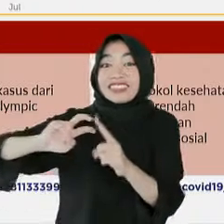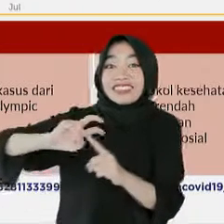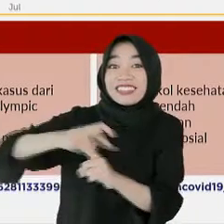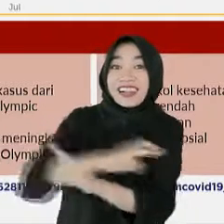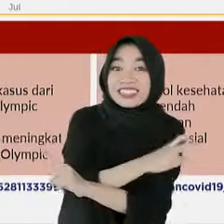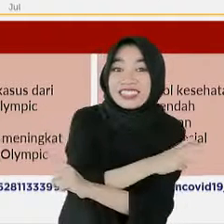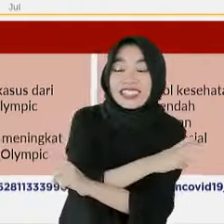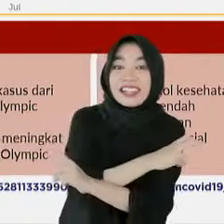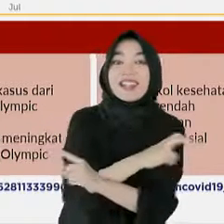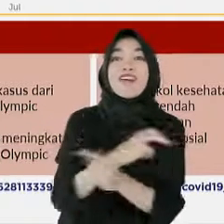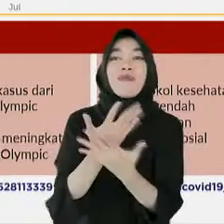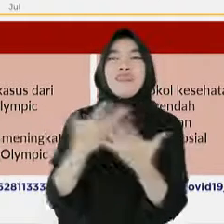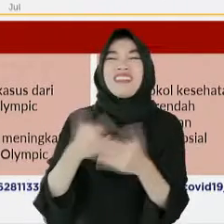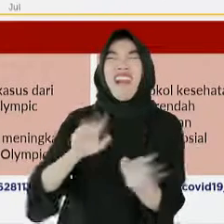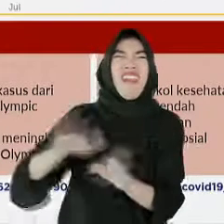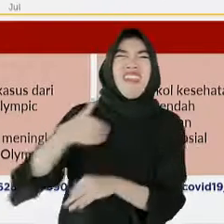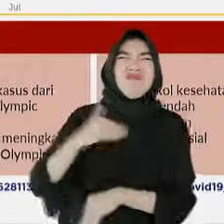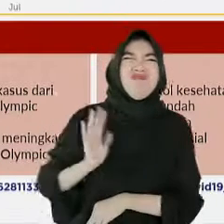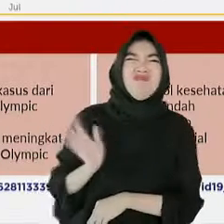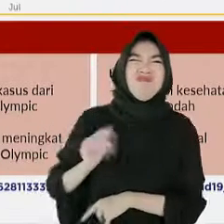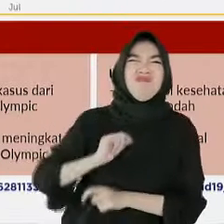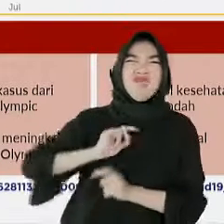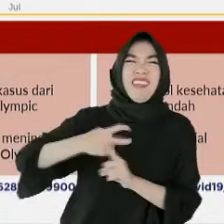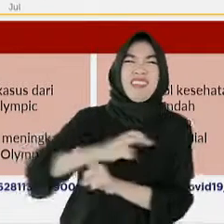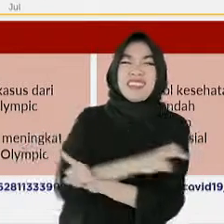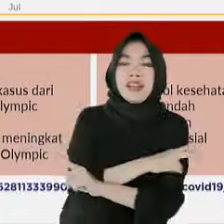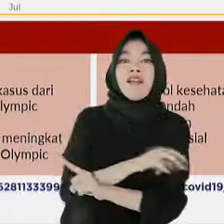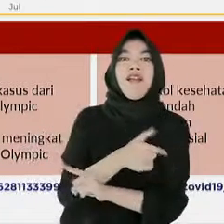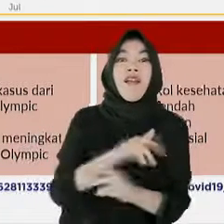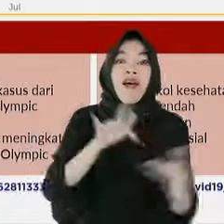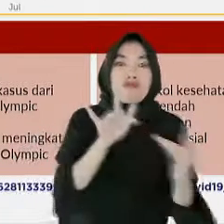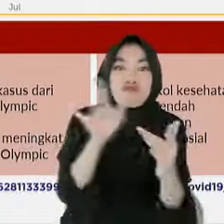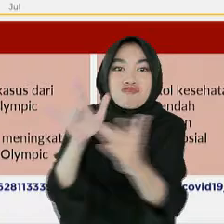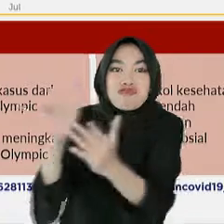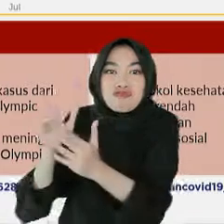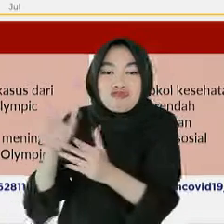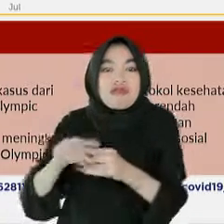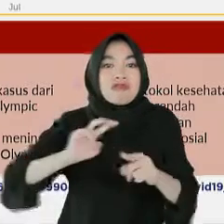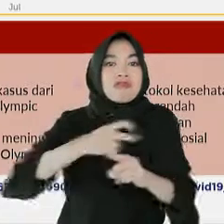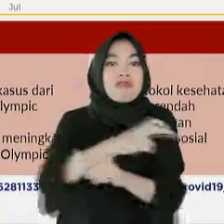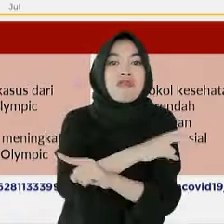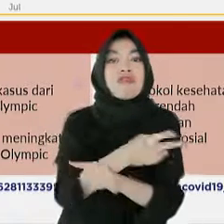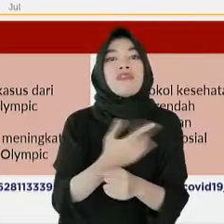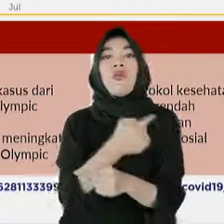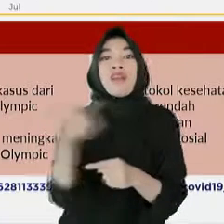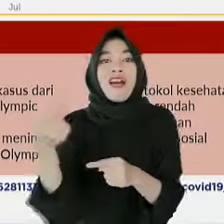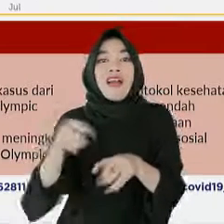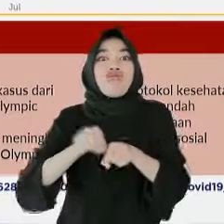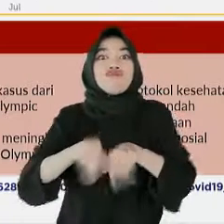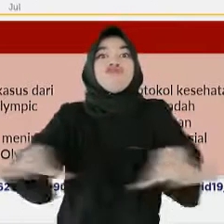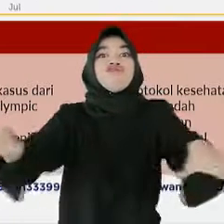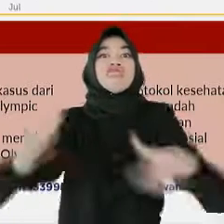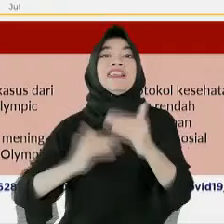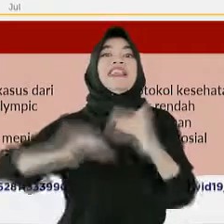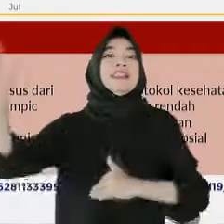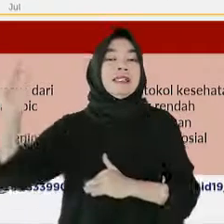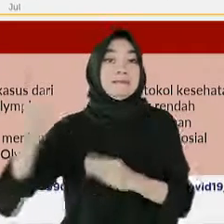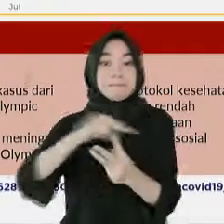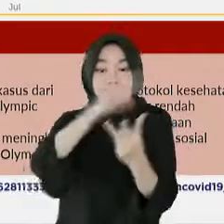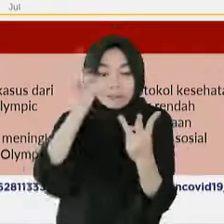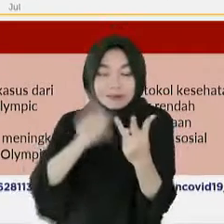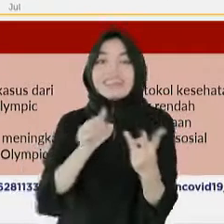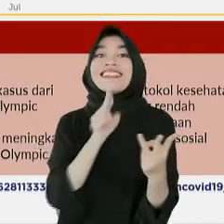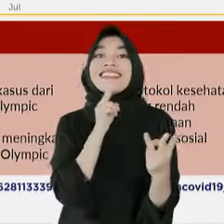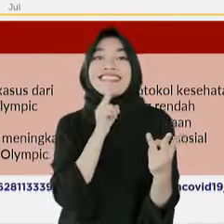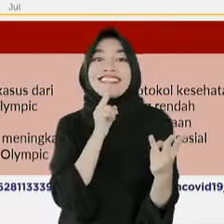dilakukan oleh pemerintah sehingga menghambat pelacakan dan penanganan kasus sejak dini. Di Inggris,